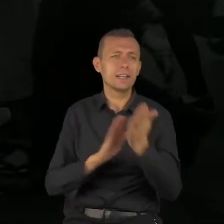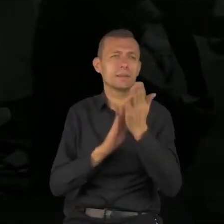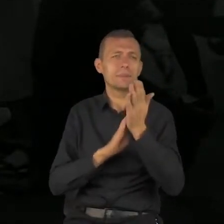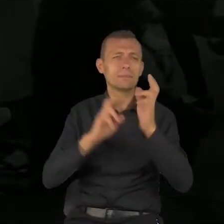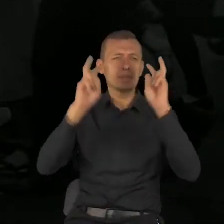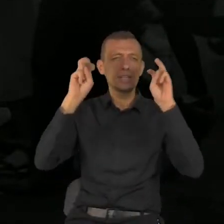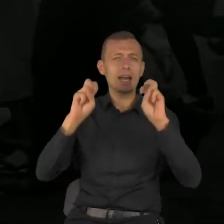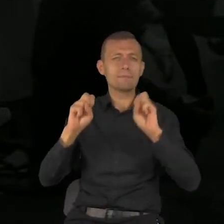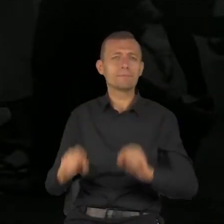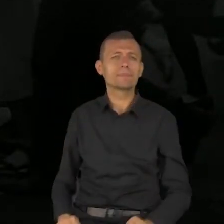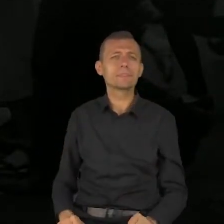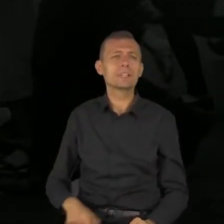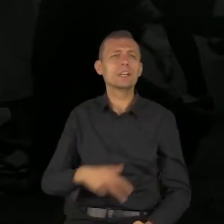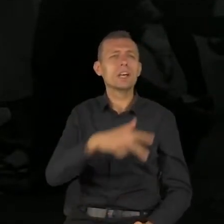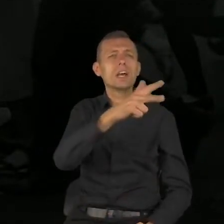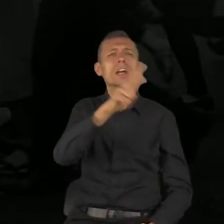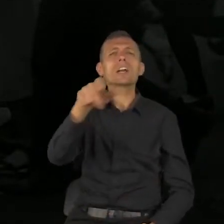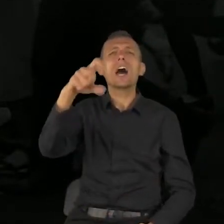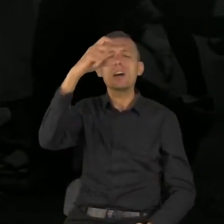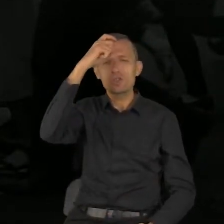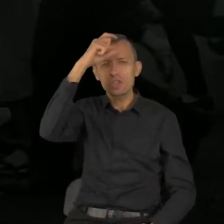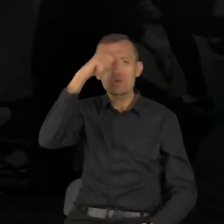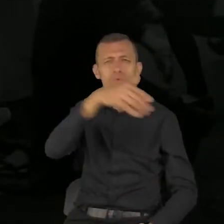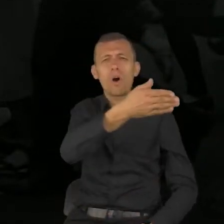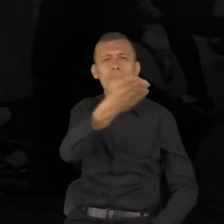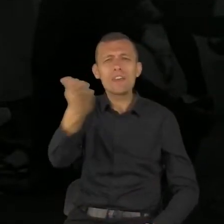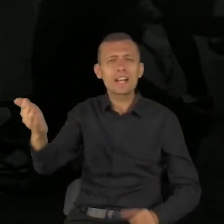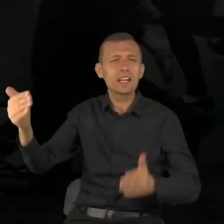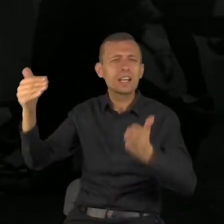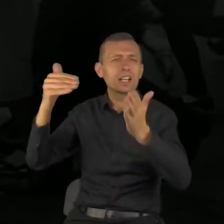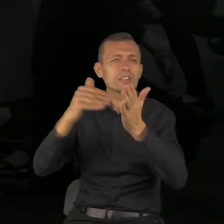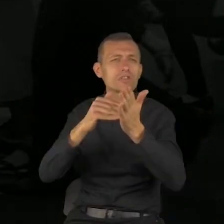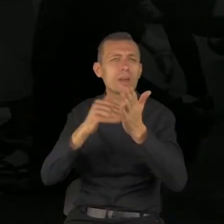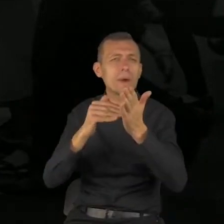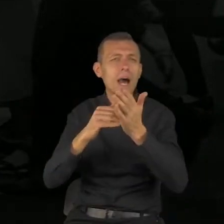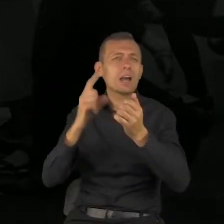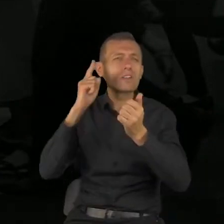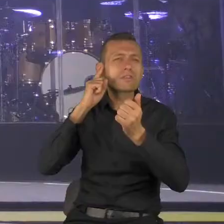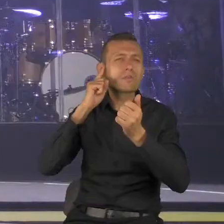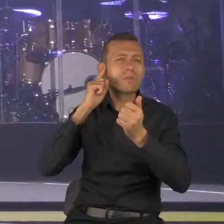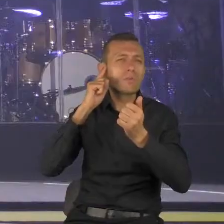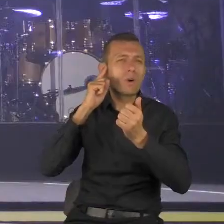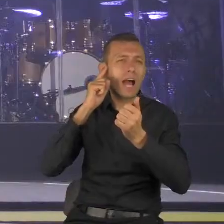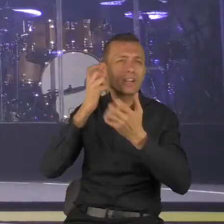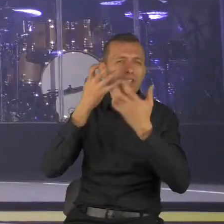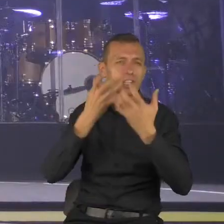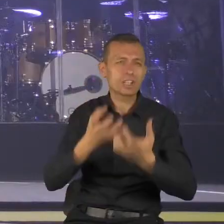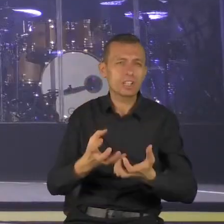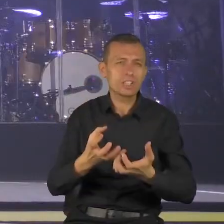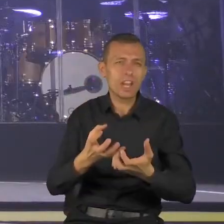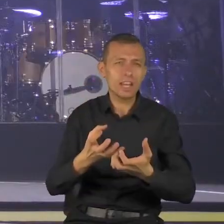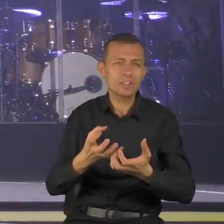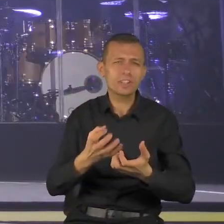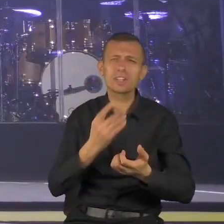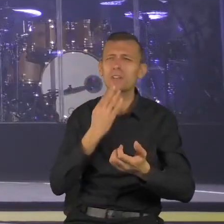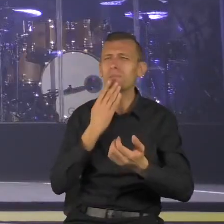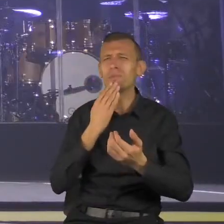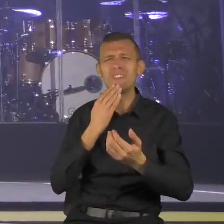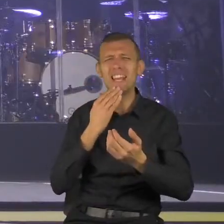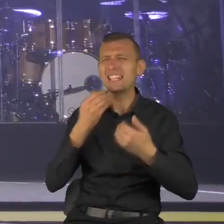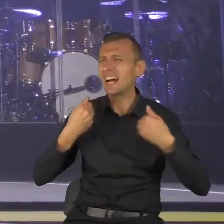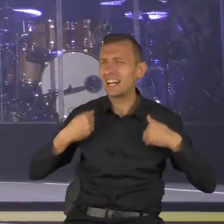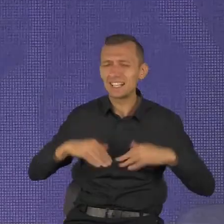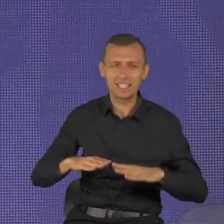słuchania, nieskory do mówienia, nieskory do gniewu. Słuchajcie, piękny tekst. I podejrzewam, że nigdy do niego